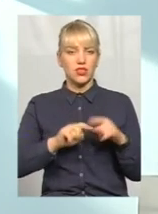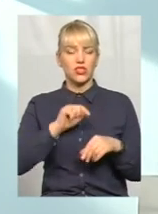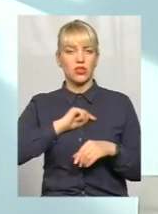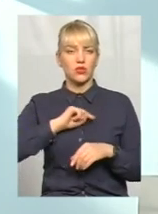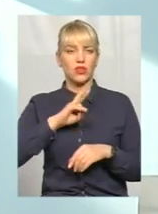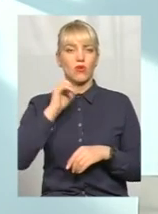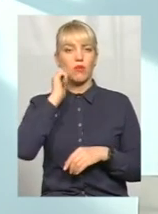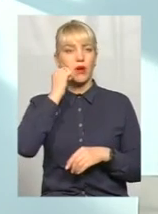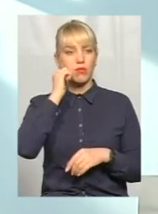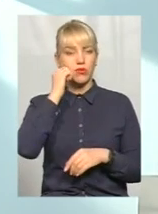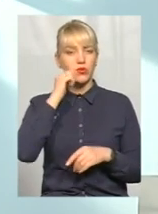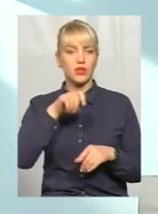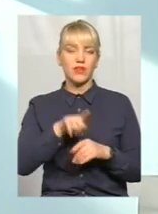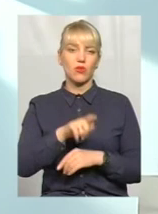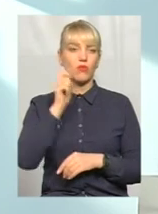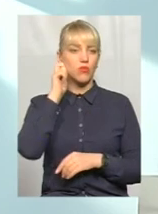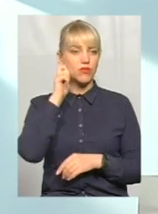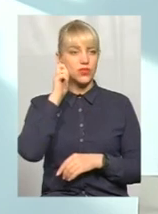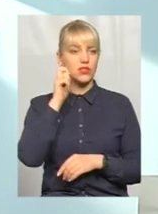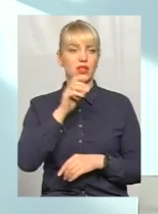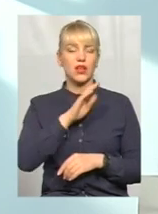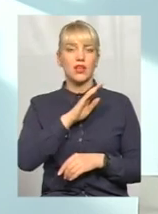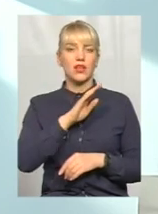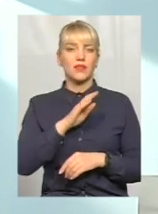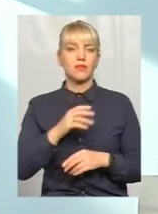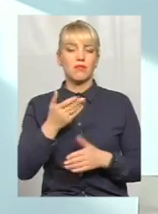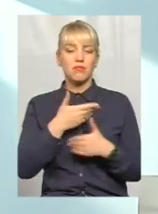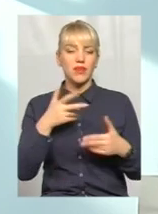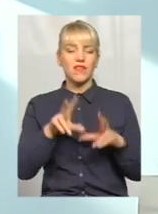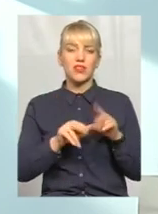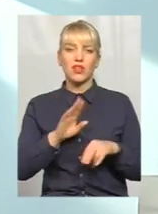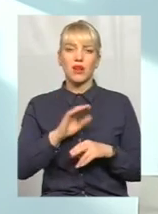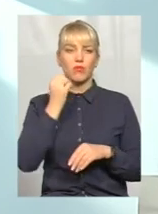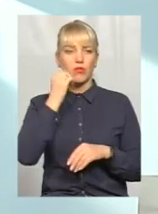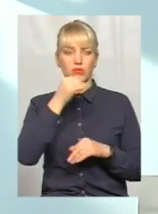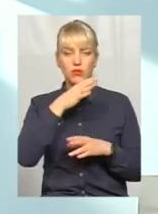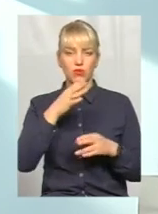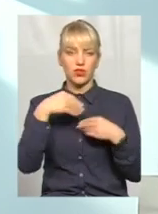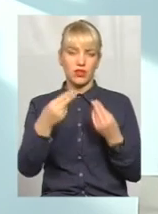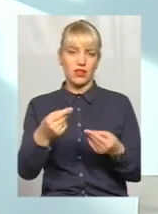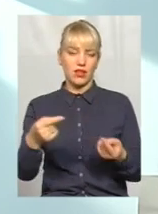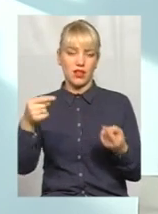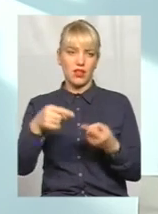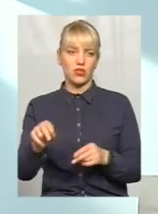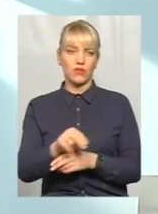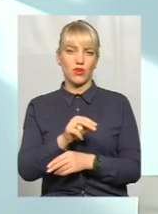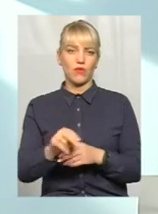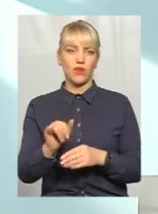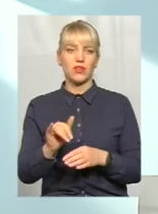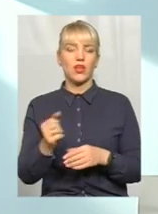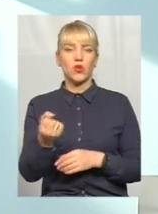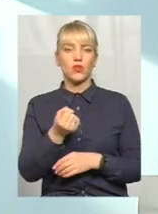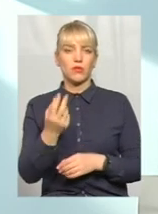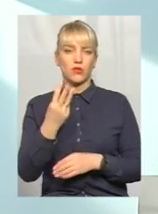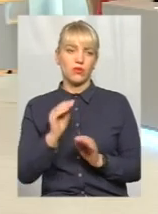бабусі в такому віці, що вона, ми вважаємо, не зможе дати належного виховання і утримання трьом дітям.